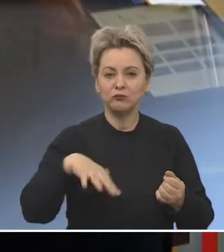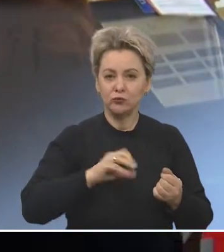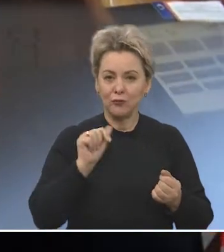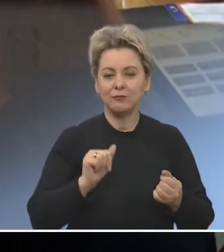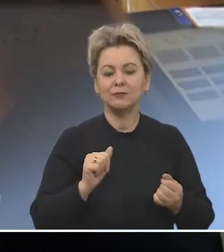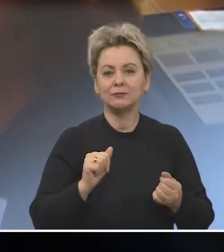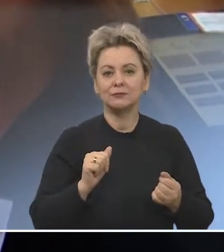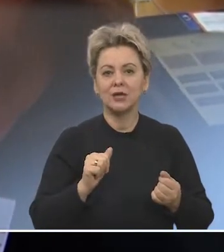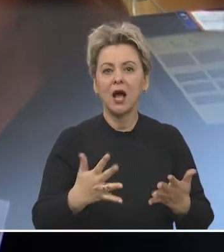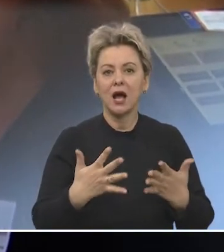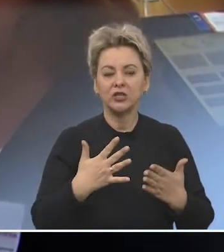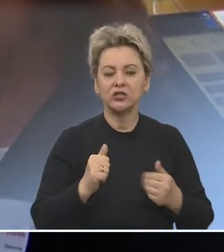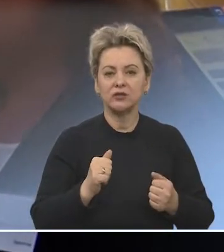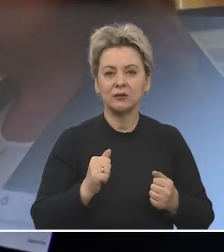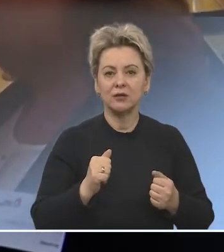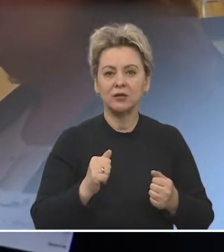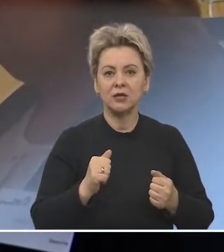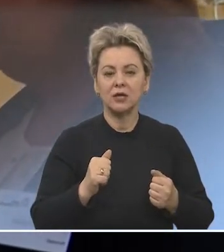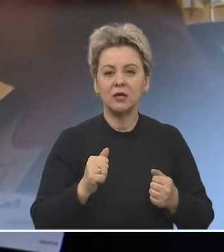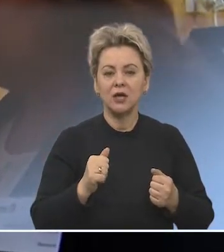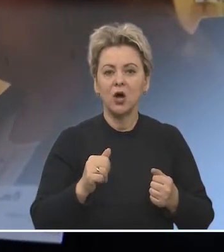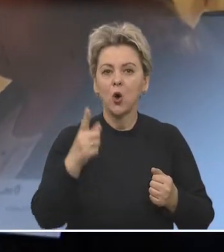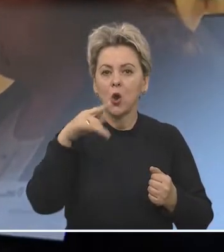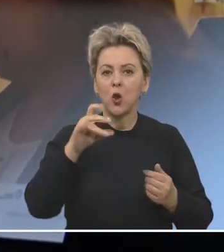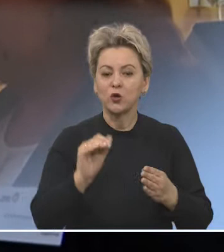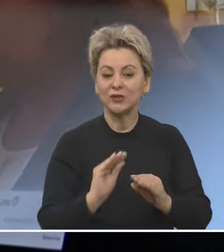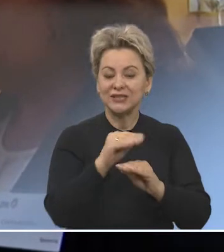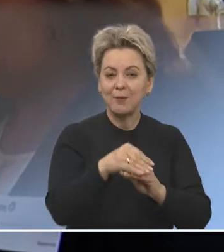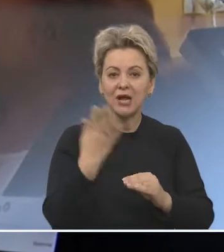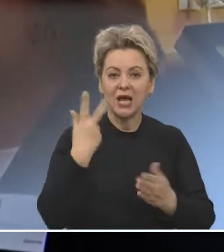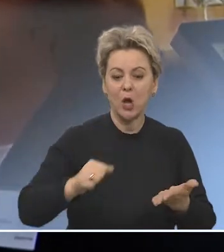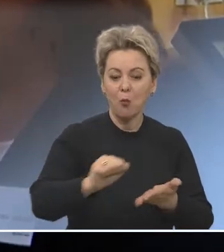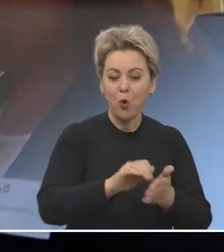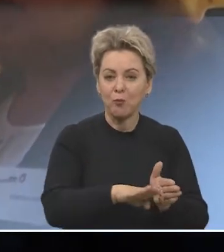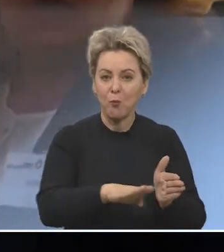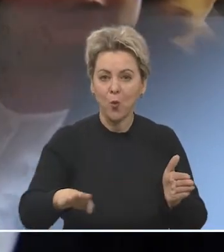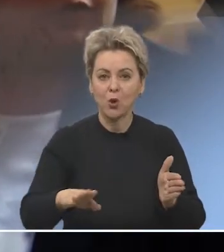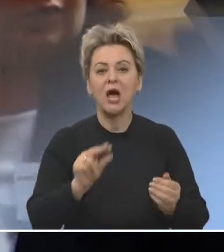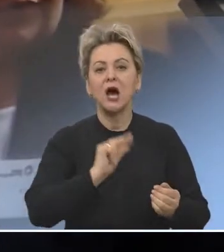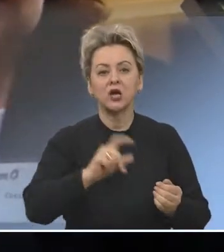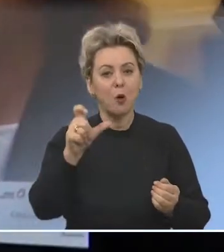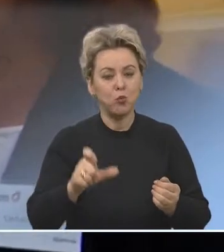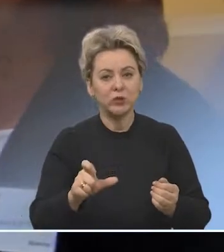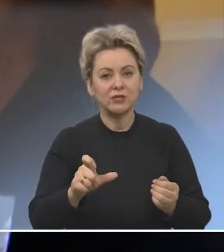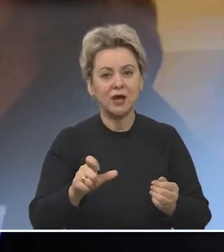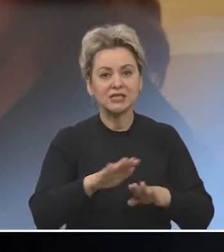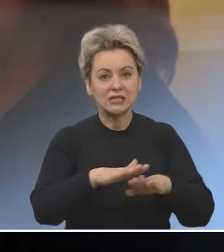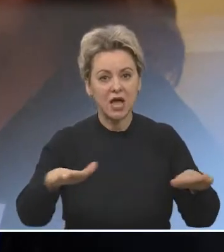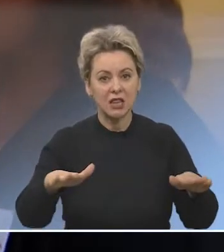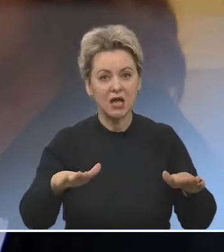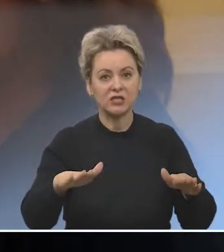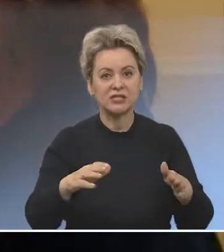Работа дезинфицирует все. Да, конечно. Хлор подобавляем при мытье пола. У работников на